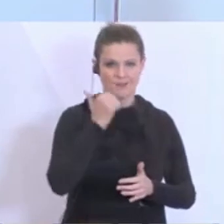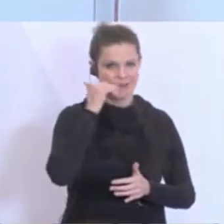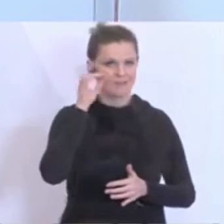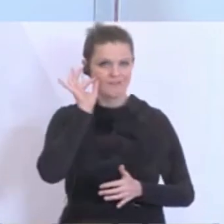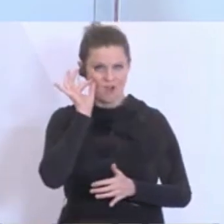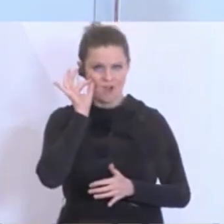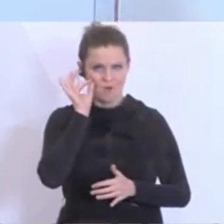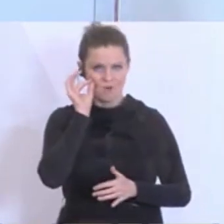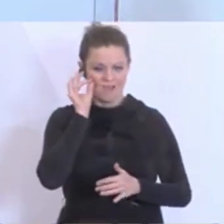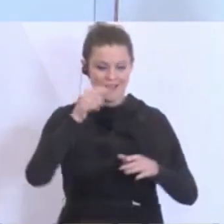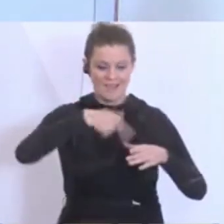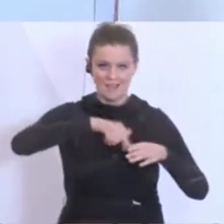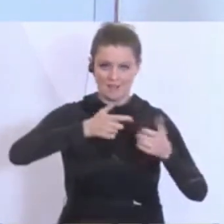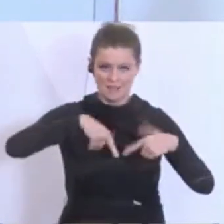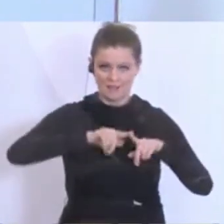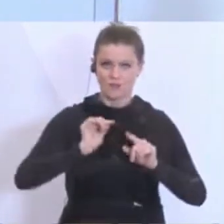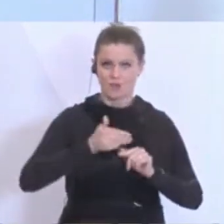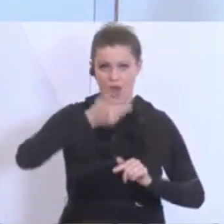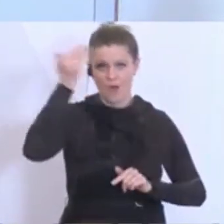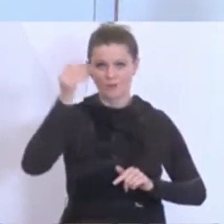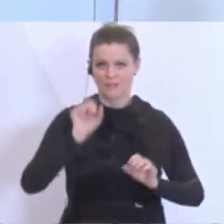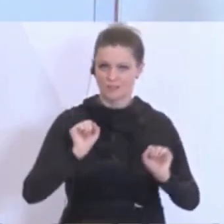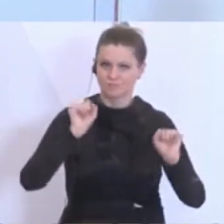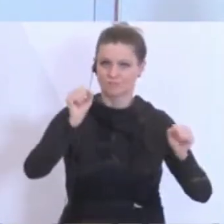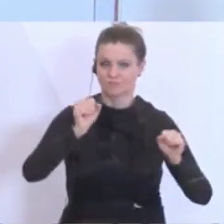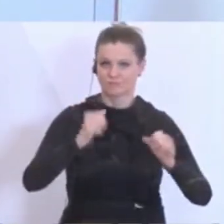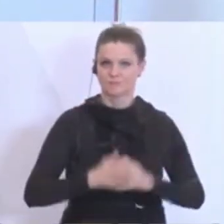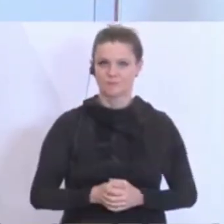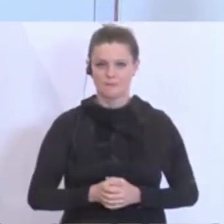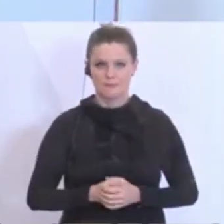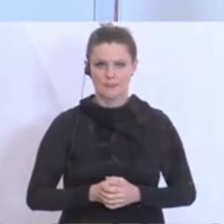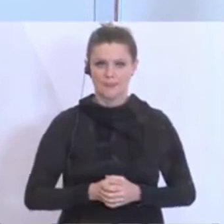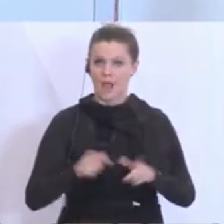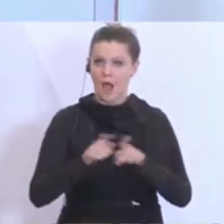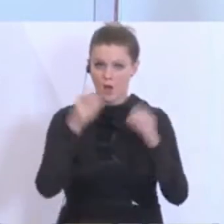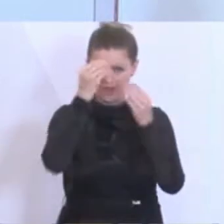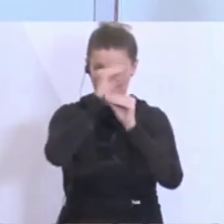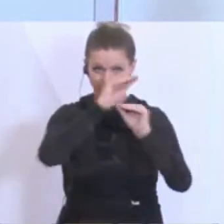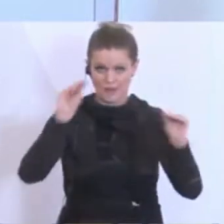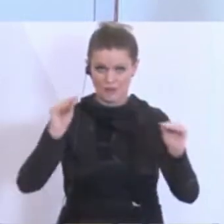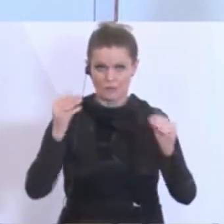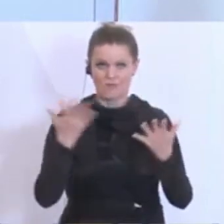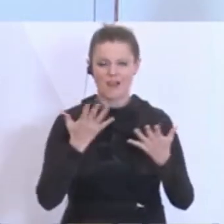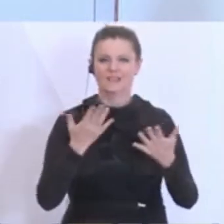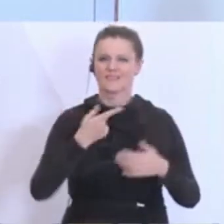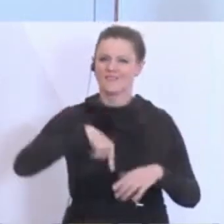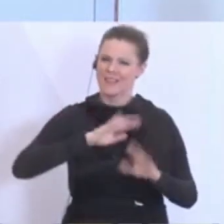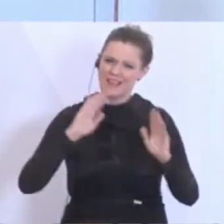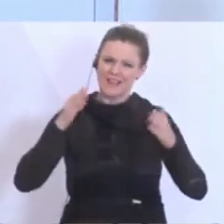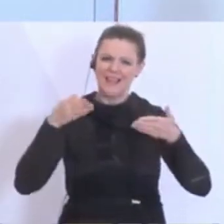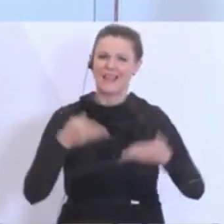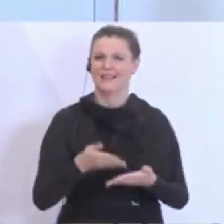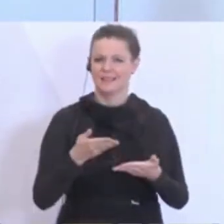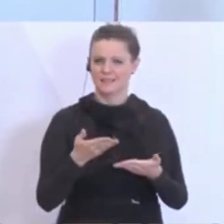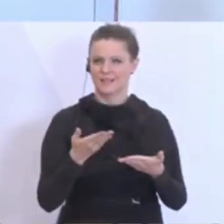Ausland im Einsatz. Ich möchte Sie an dieser Stelle auch darüber informieren, dass wir uns selbstverständlich sehr intensiv